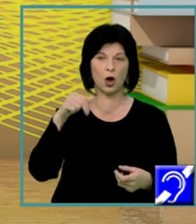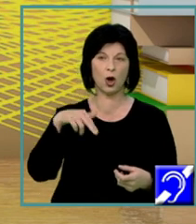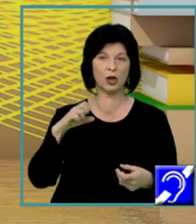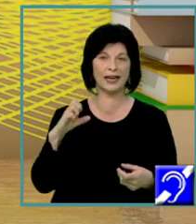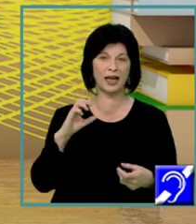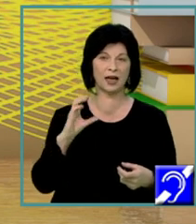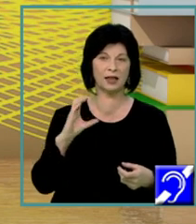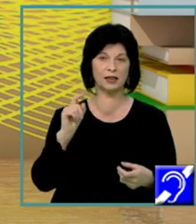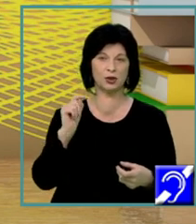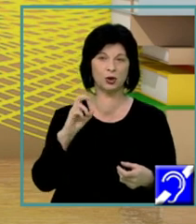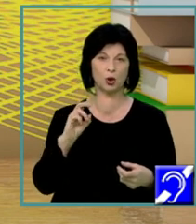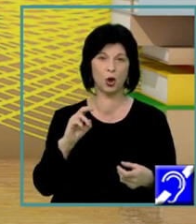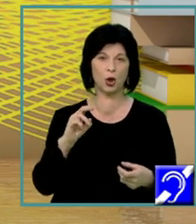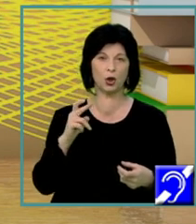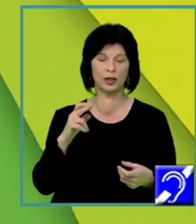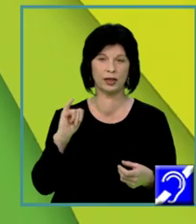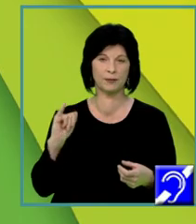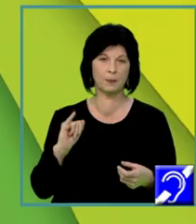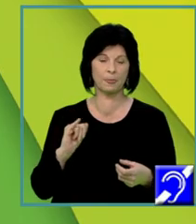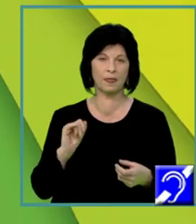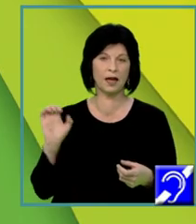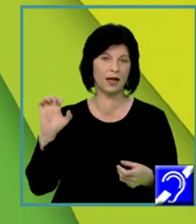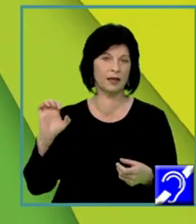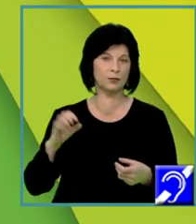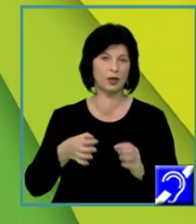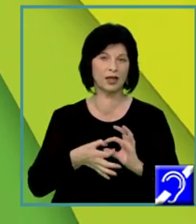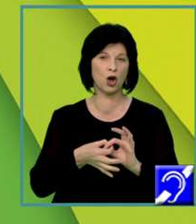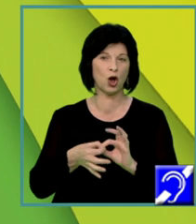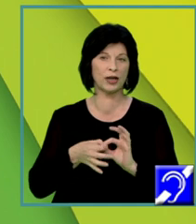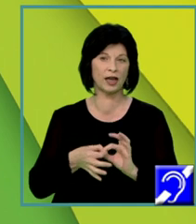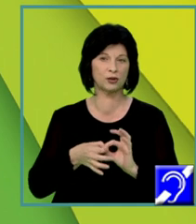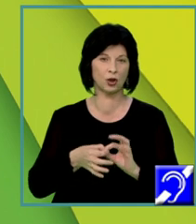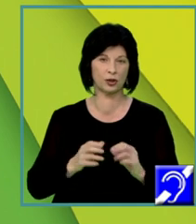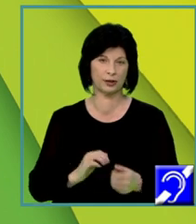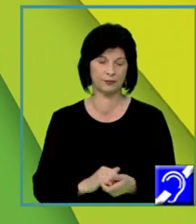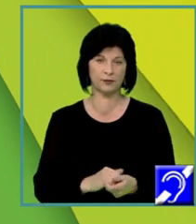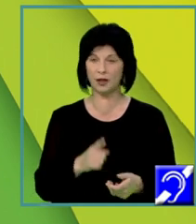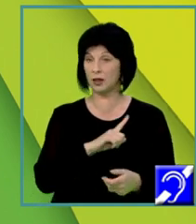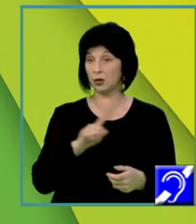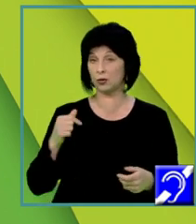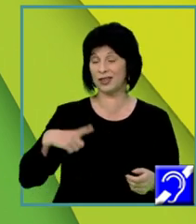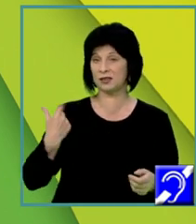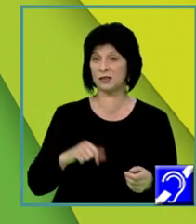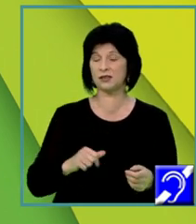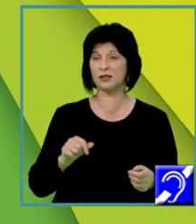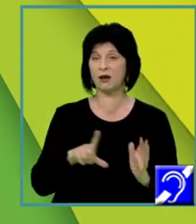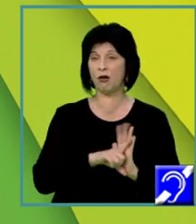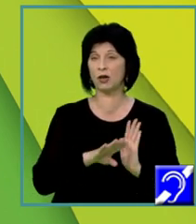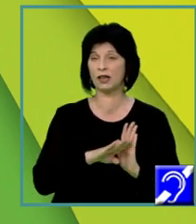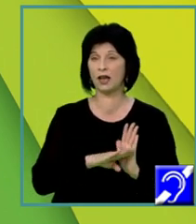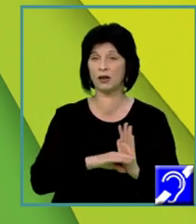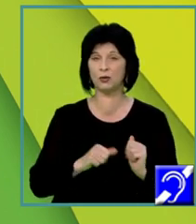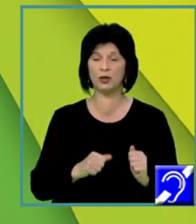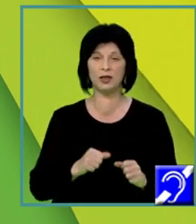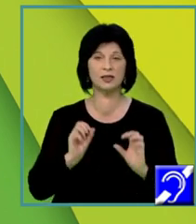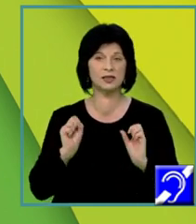Din punctul meu de vedere, în opinia mea, consider că nu există o regulă stabilită pentru acest tip de incipit, așa că rămâne